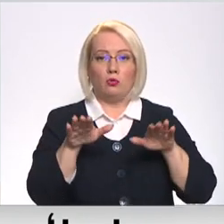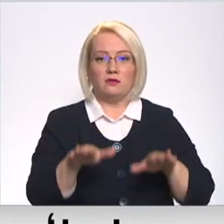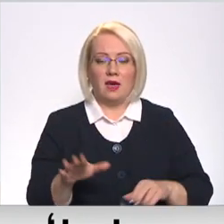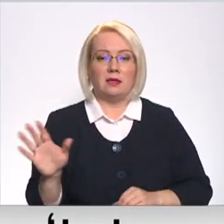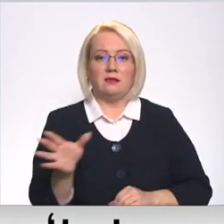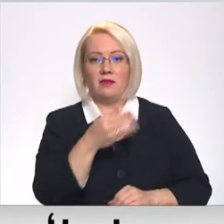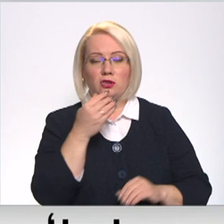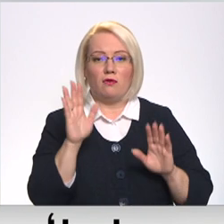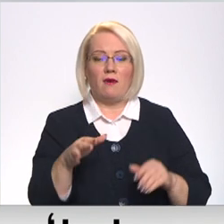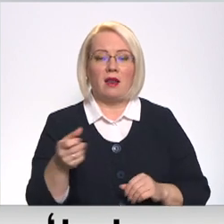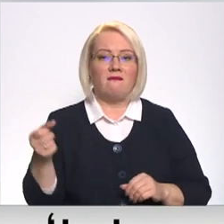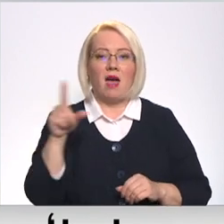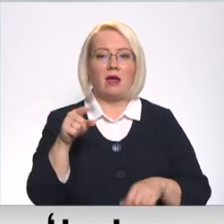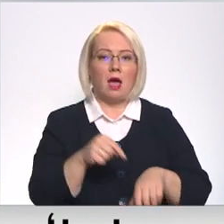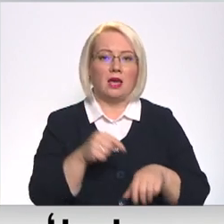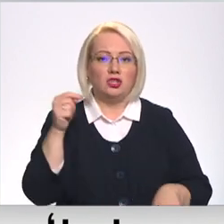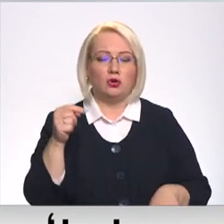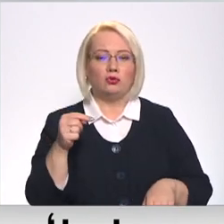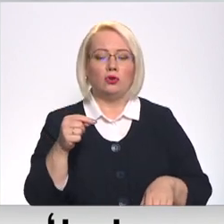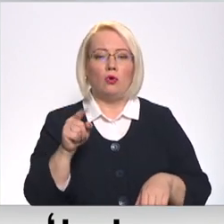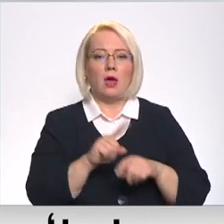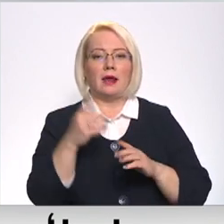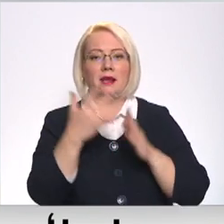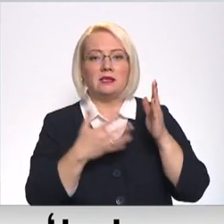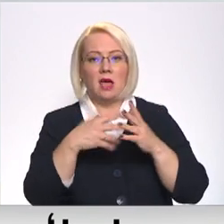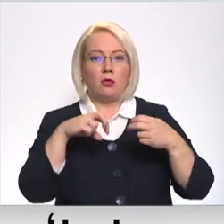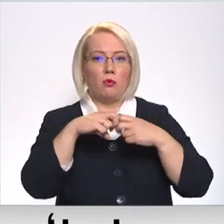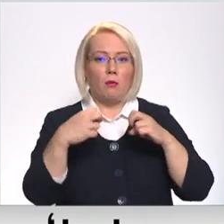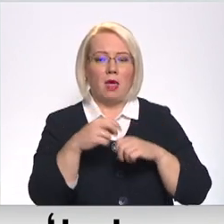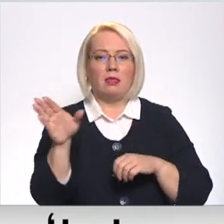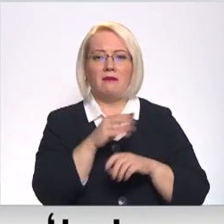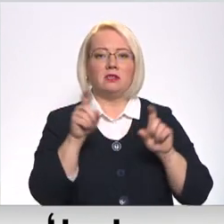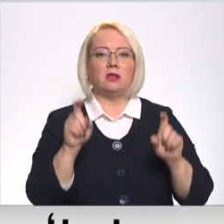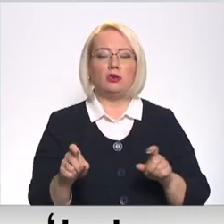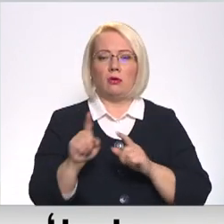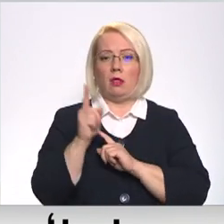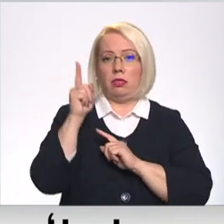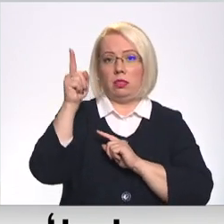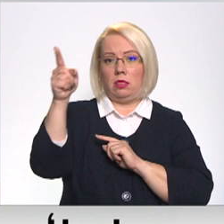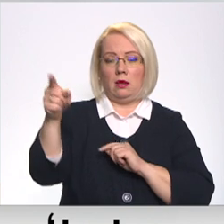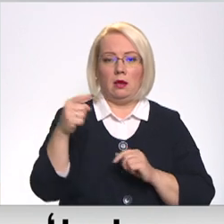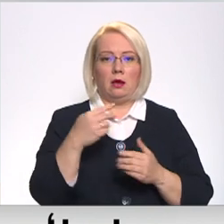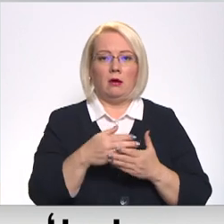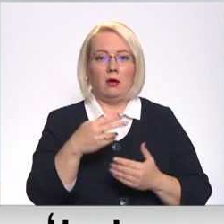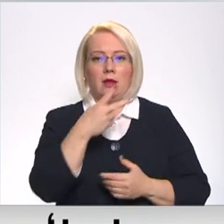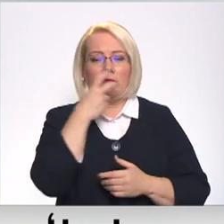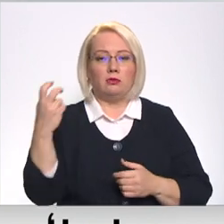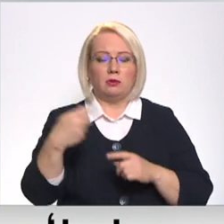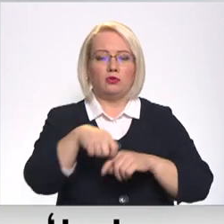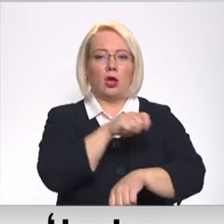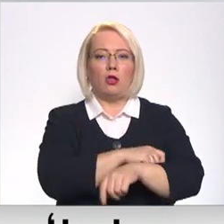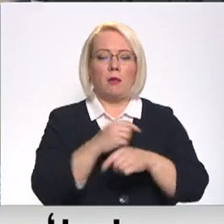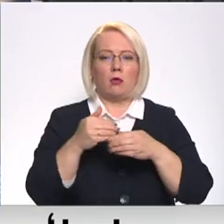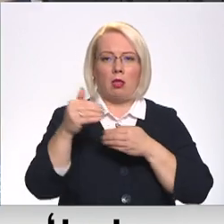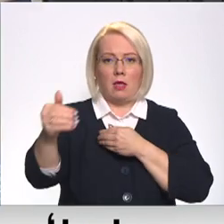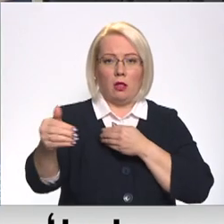visu to var vairāk izjūst, sajust un arī ir iznāk problēmas, nekā sēžot kaut kur attālināti 200 un vairāk kilometru